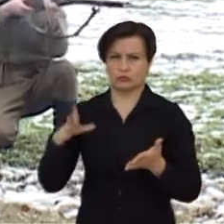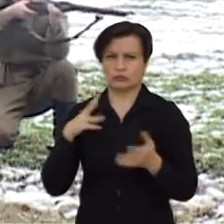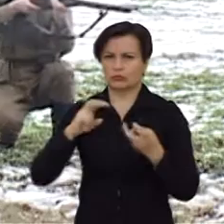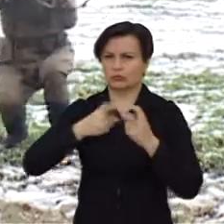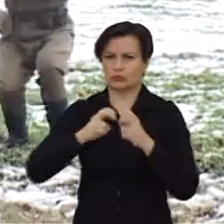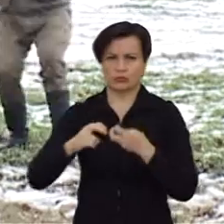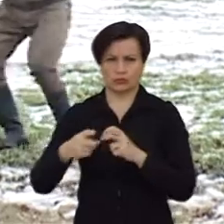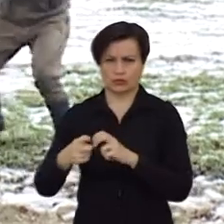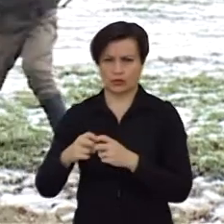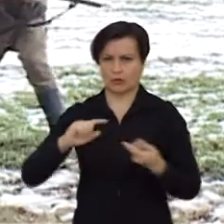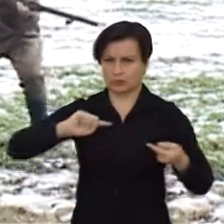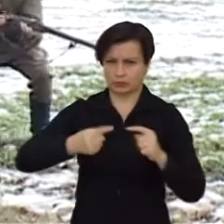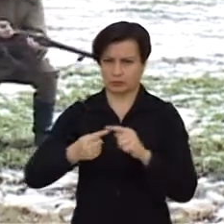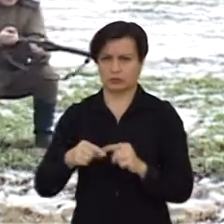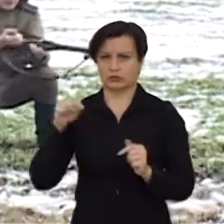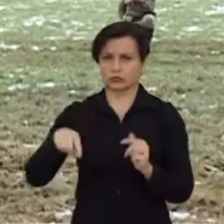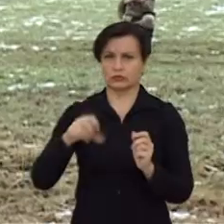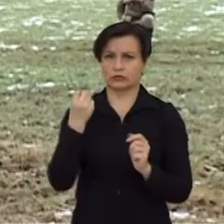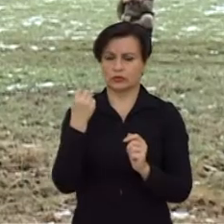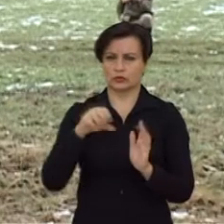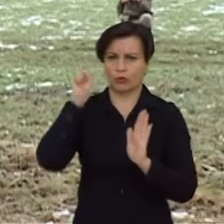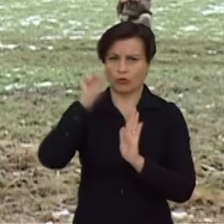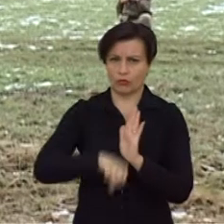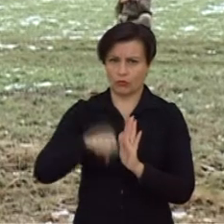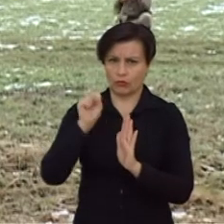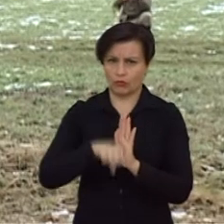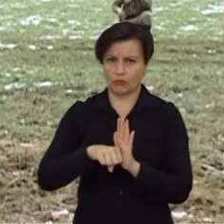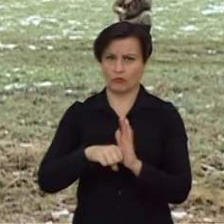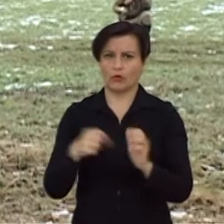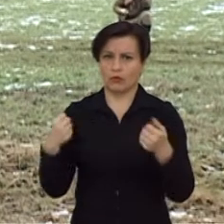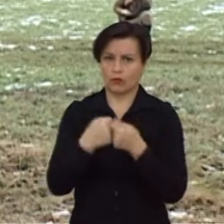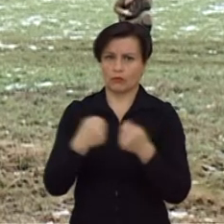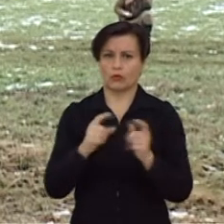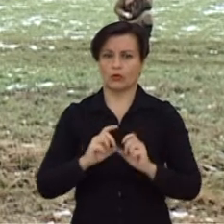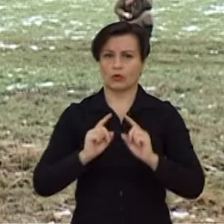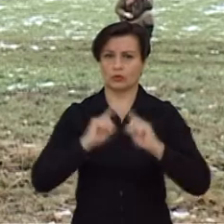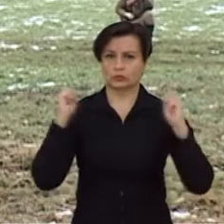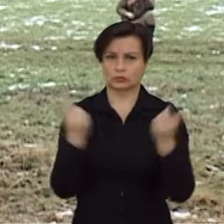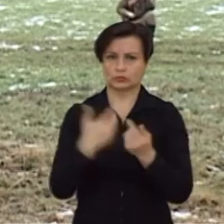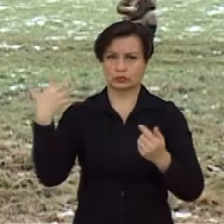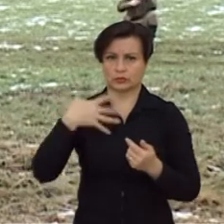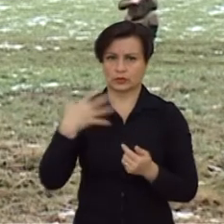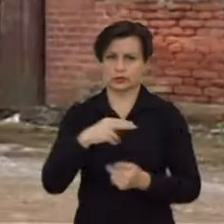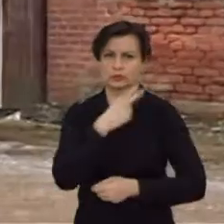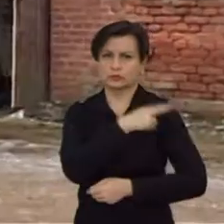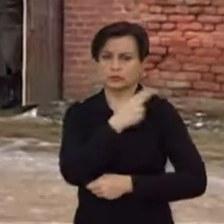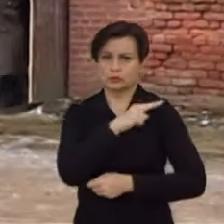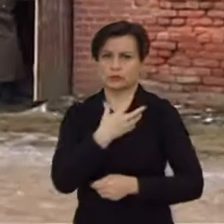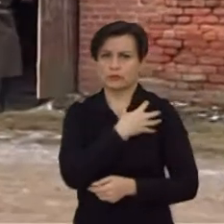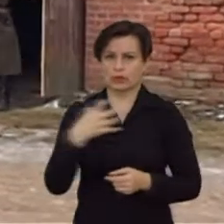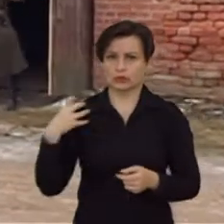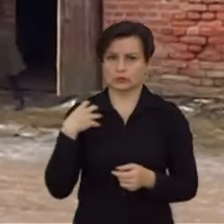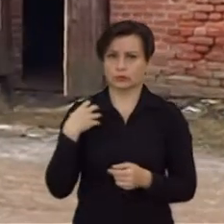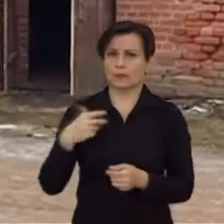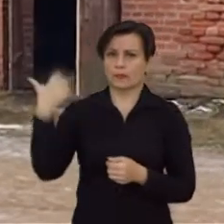visam pasipriešinimo judėjimui. Nes čia ne tik ryto 11 kovotojų, bet ir buvo suimta apie 50 svarbiausių partizaninio